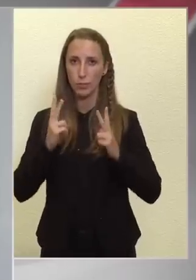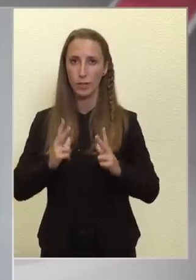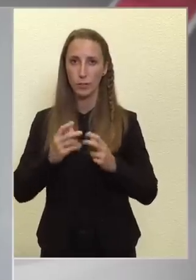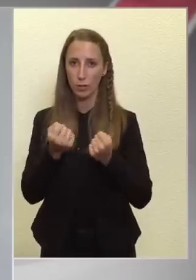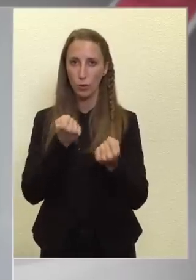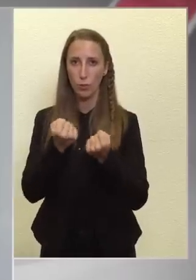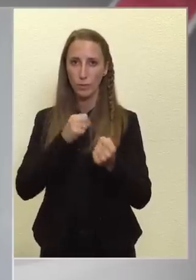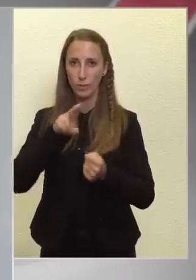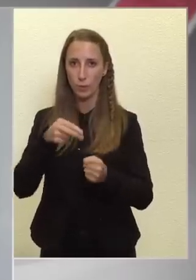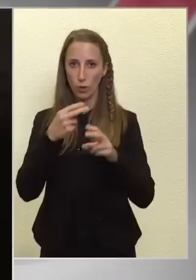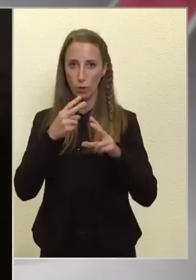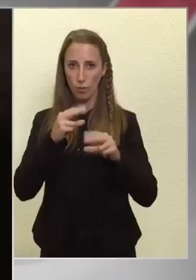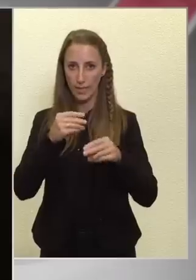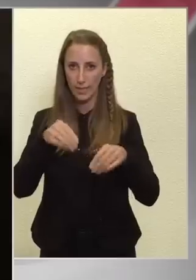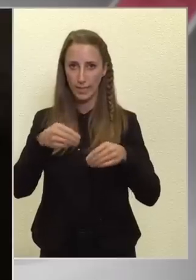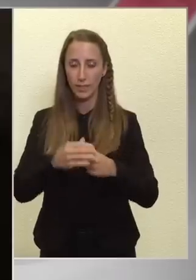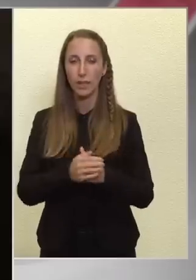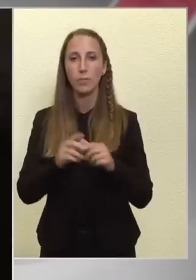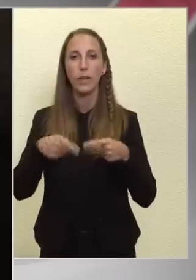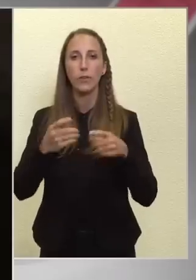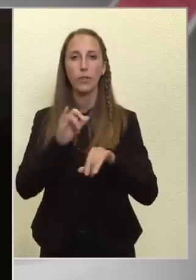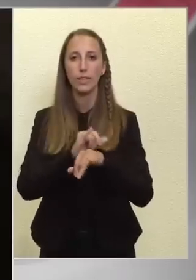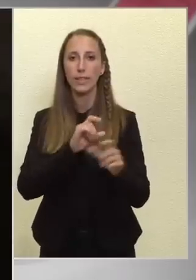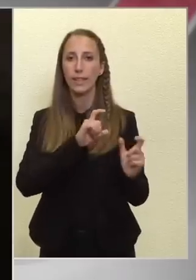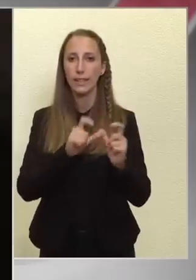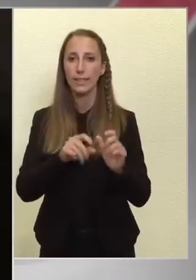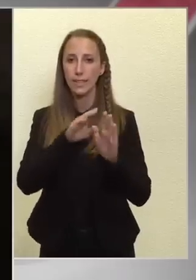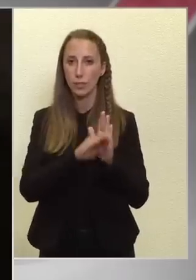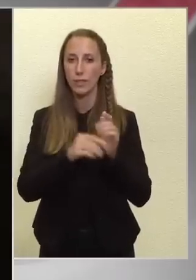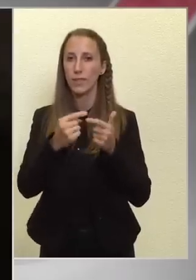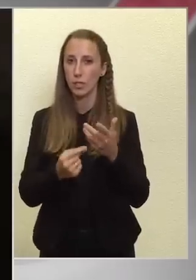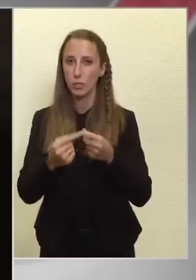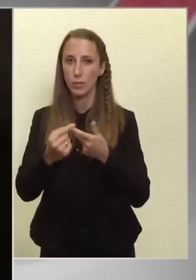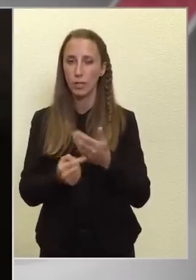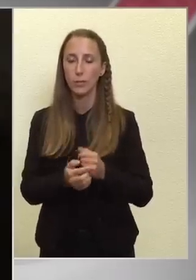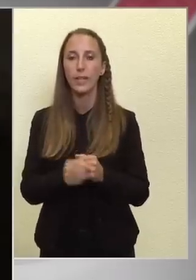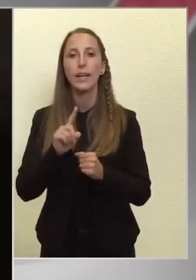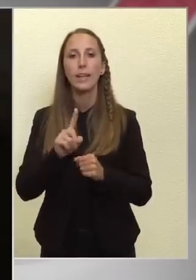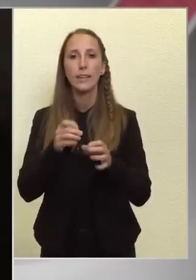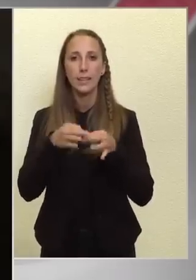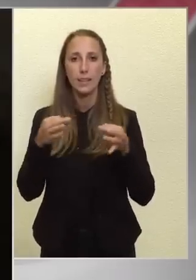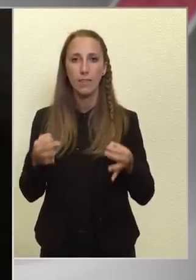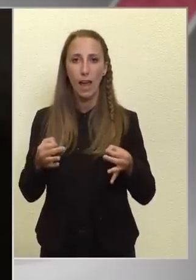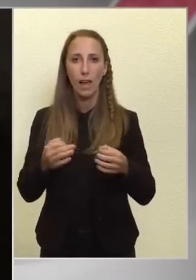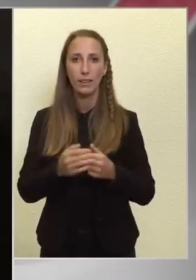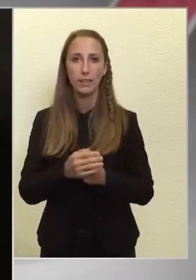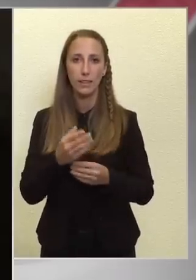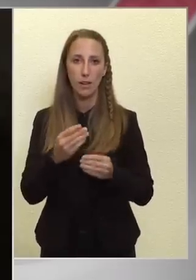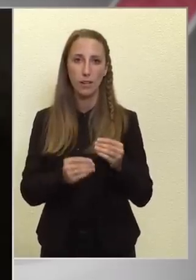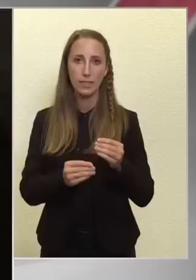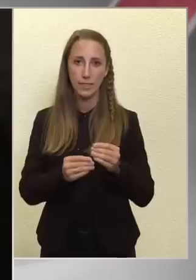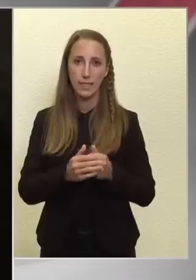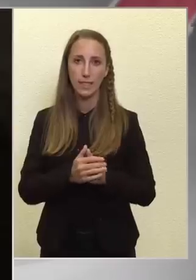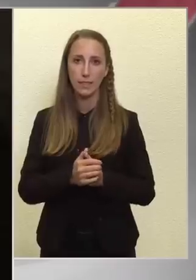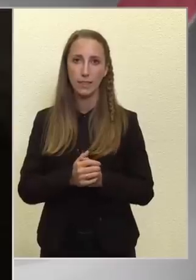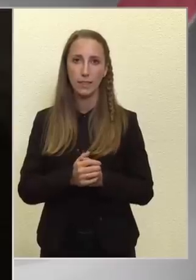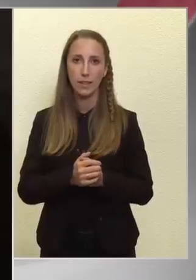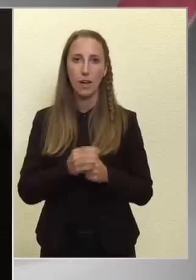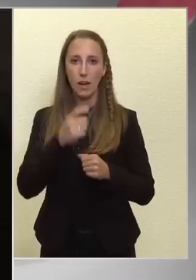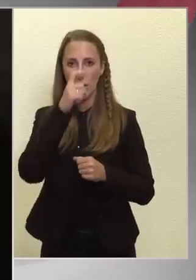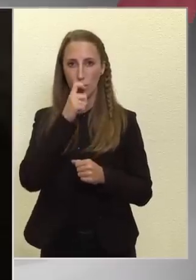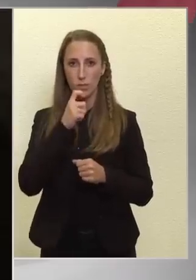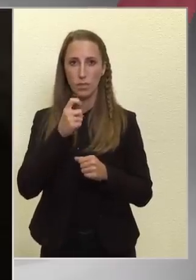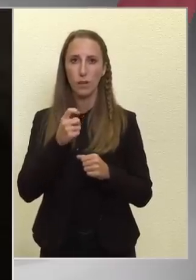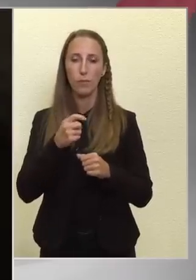kompromisszumokról beszélt, meg jövő érten érkeznek törvények, stb. stb. de nyilván azért a rosszabb